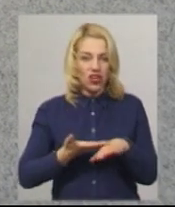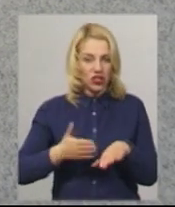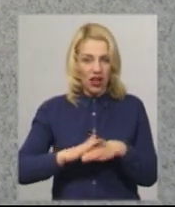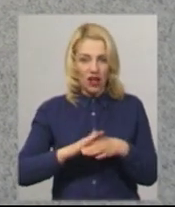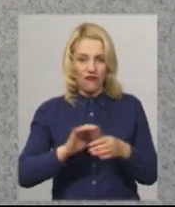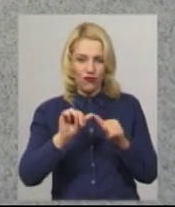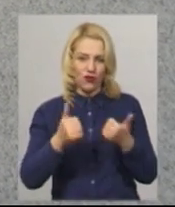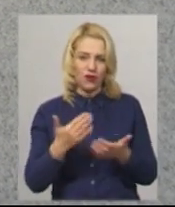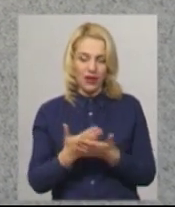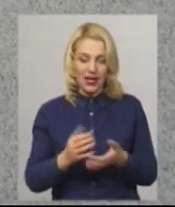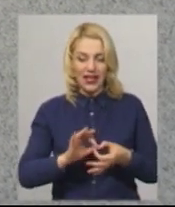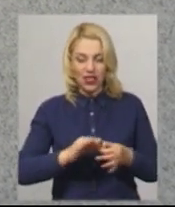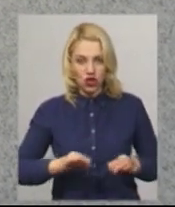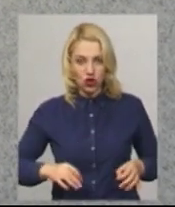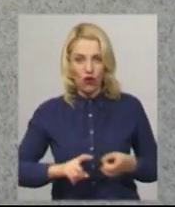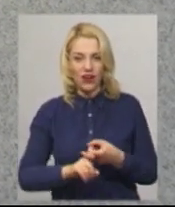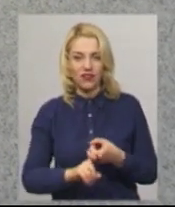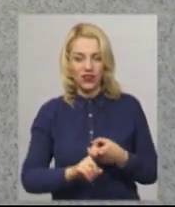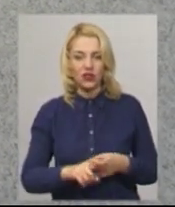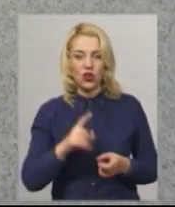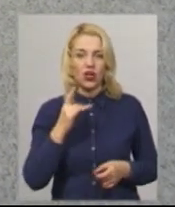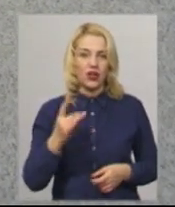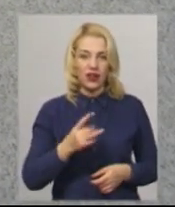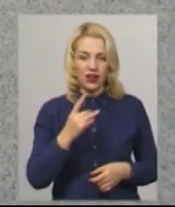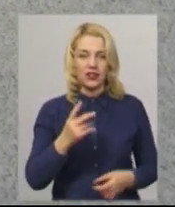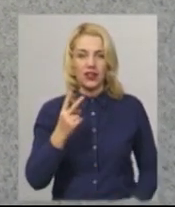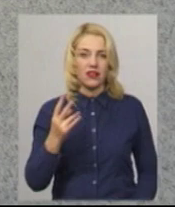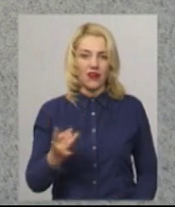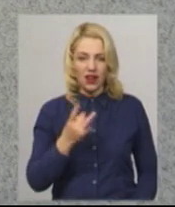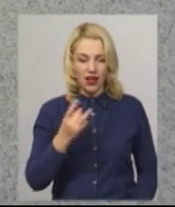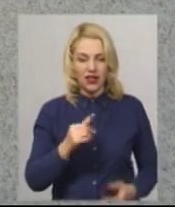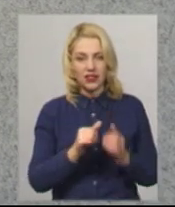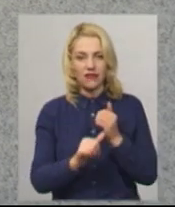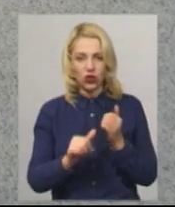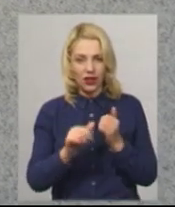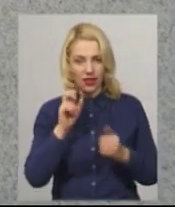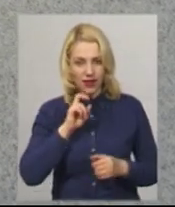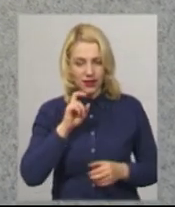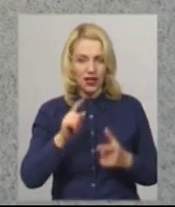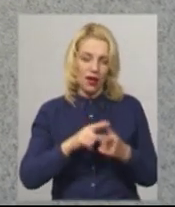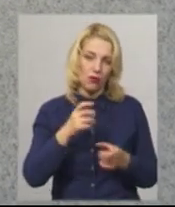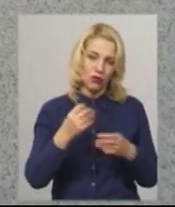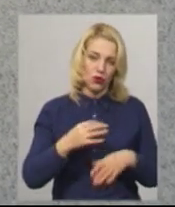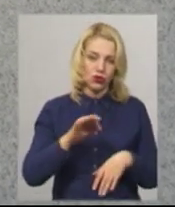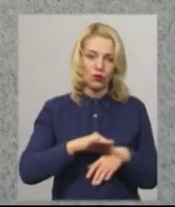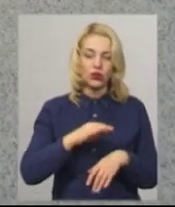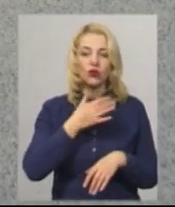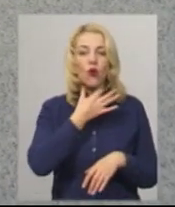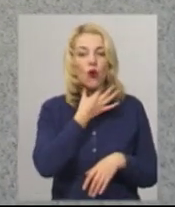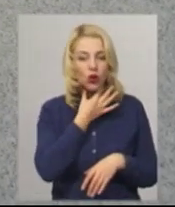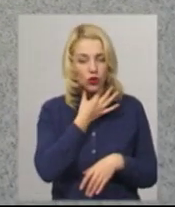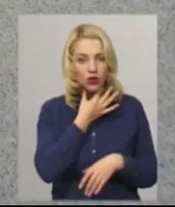тобто є кишкова інфекція один-два рази на день стілець, або просто болить горло,